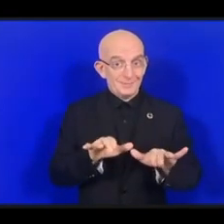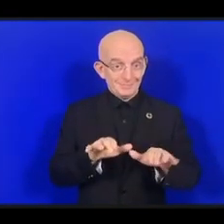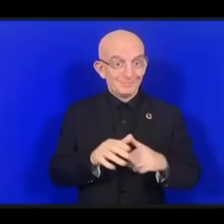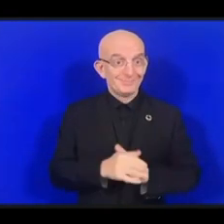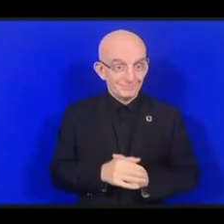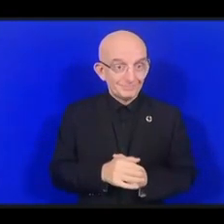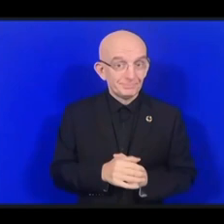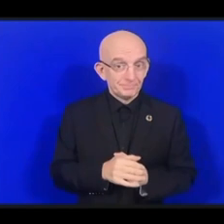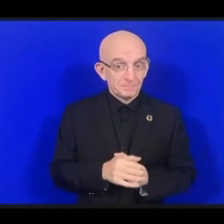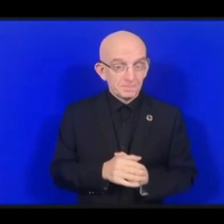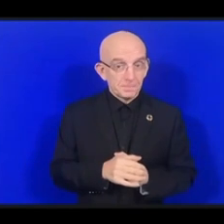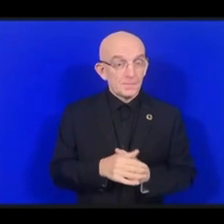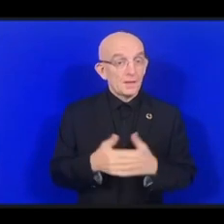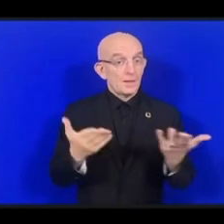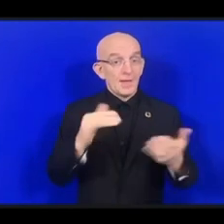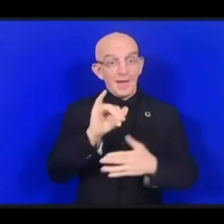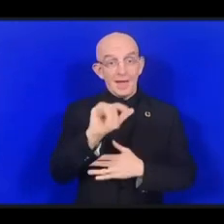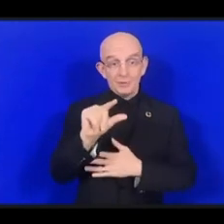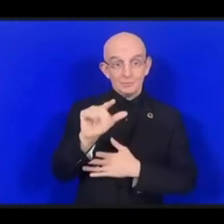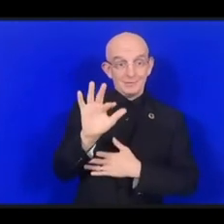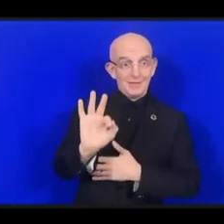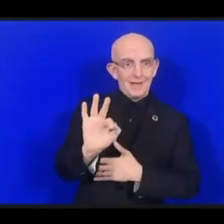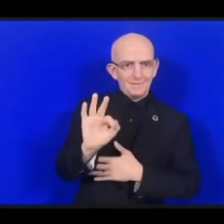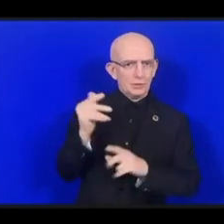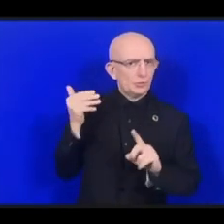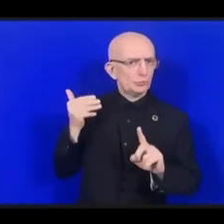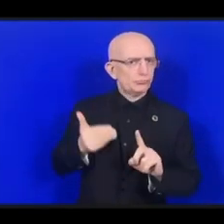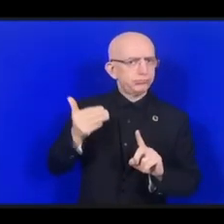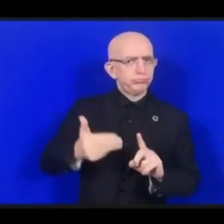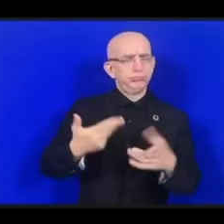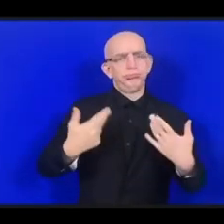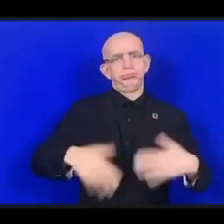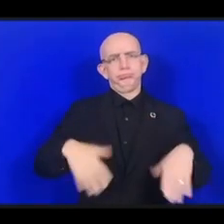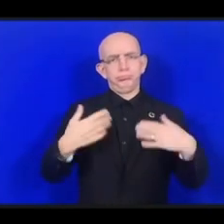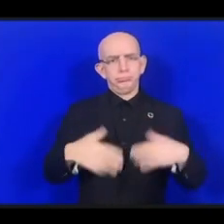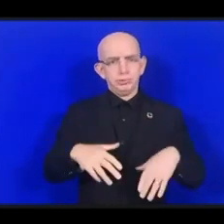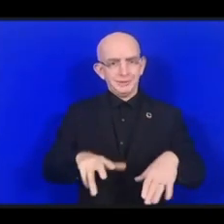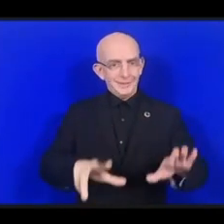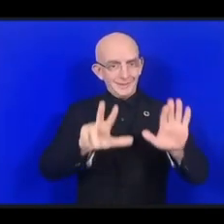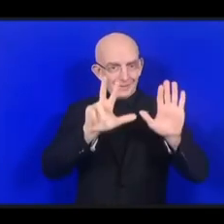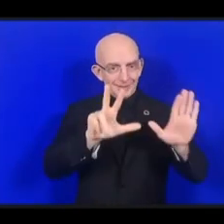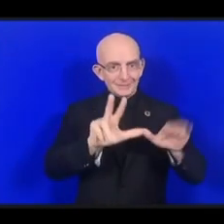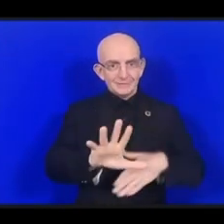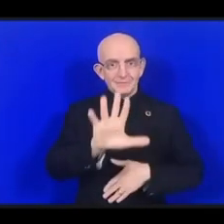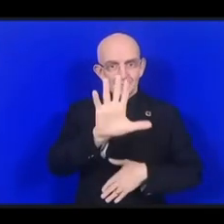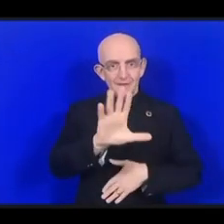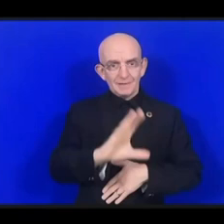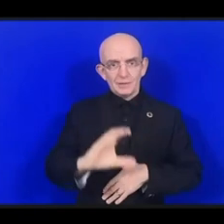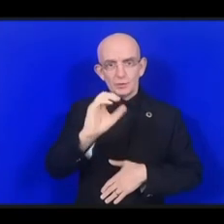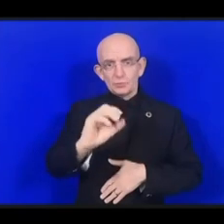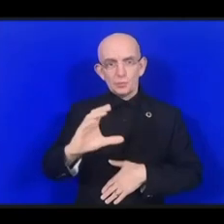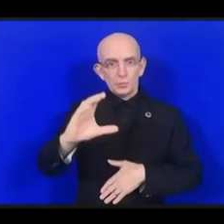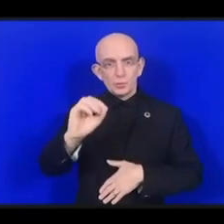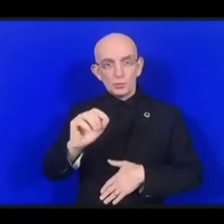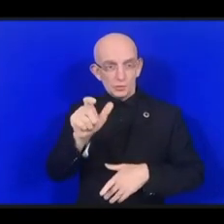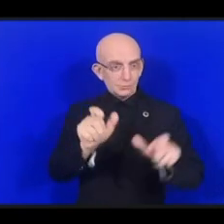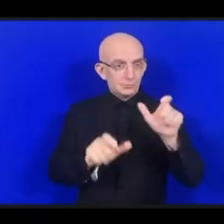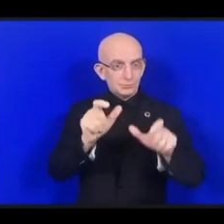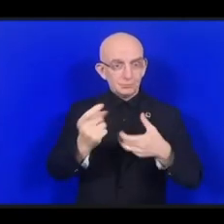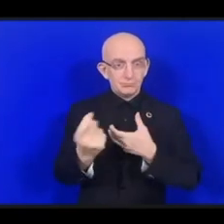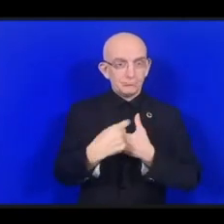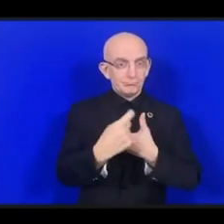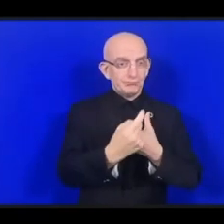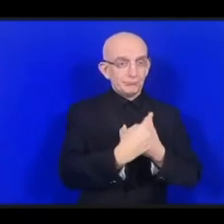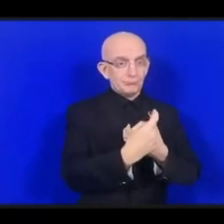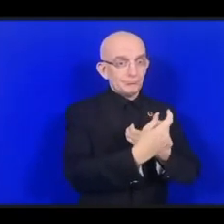был рекордным. Восемь с половиной тысяч зарегистрированных участников из 175 стран со всех